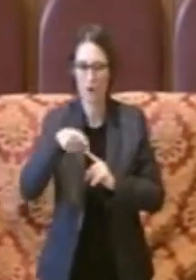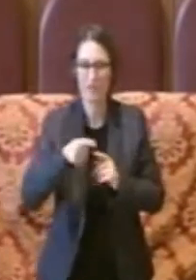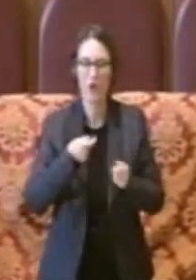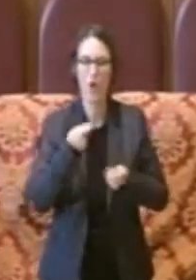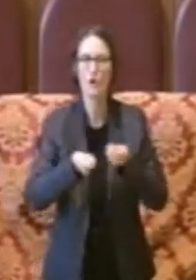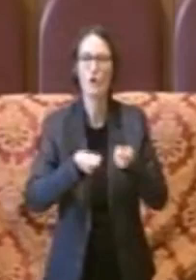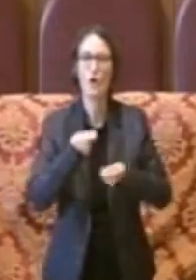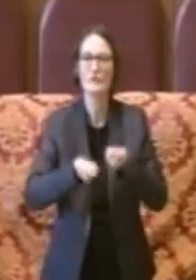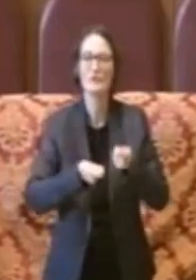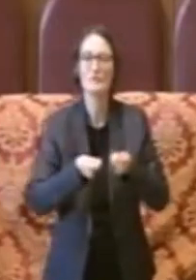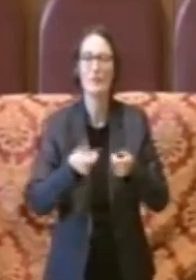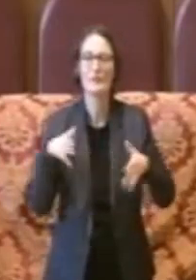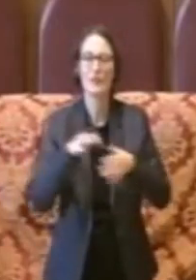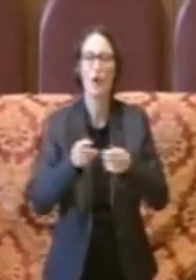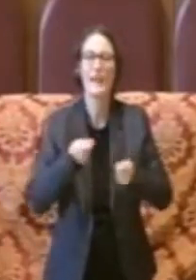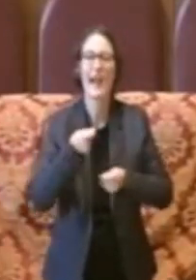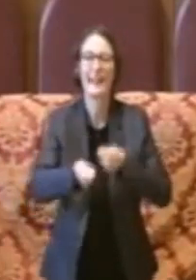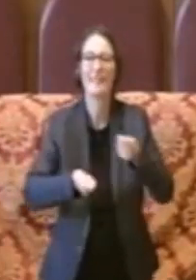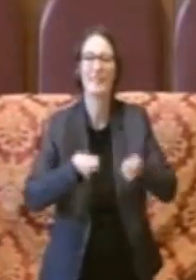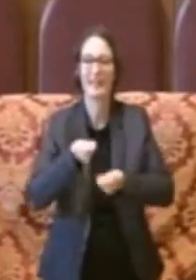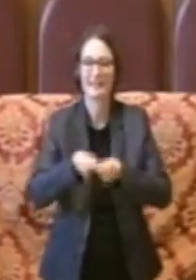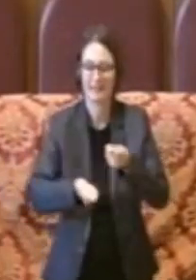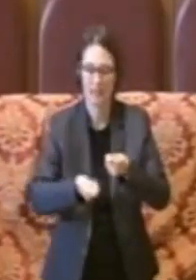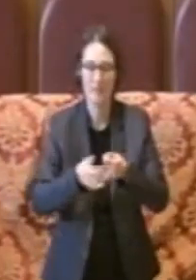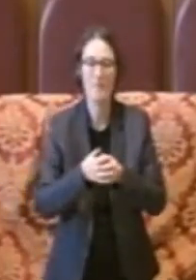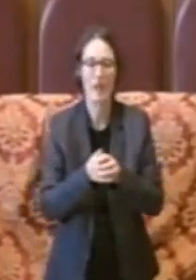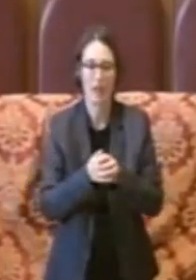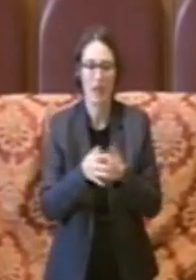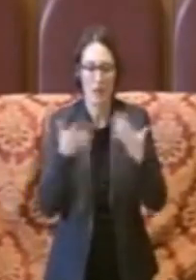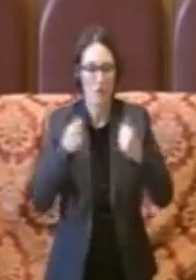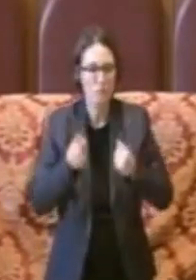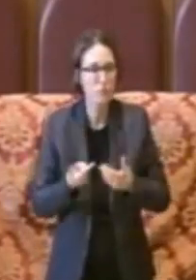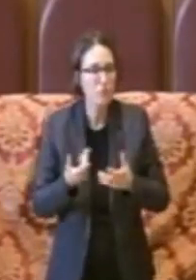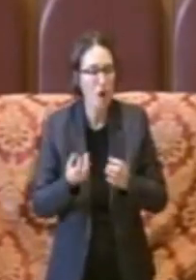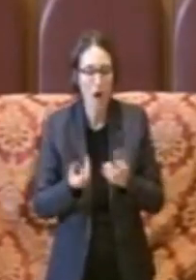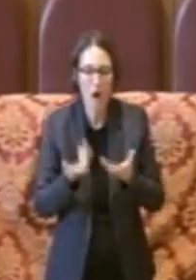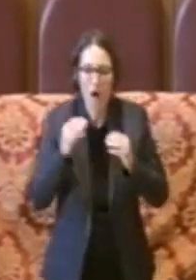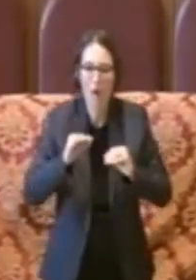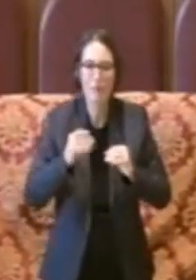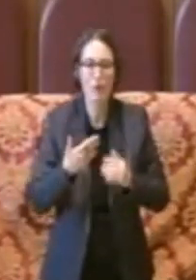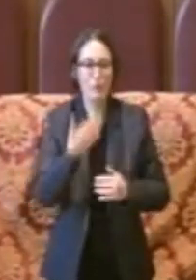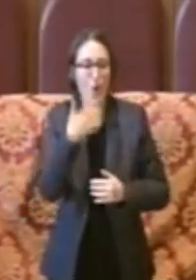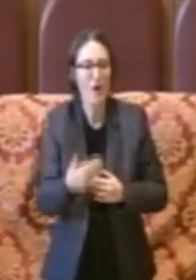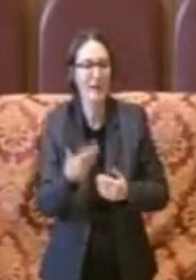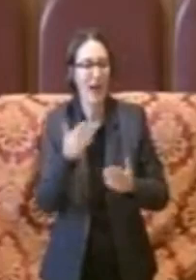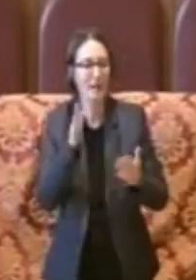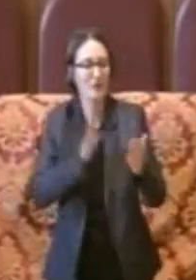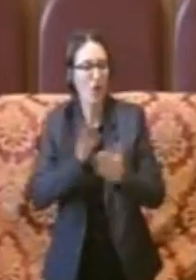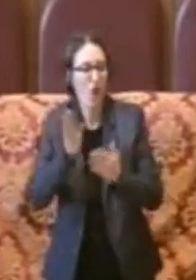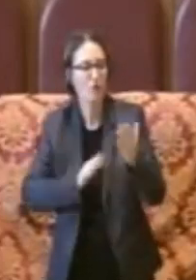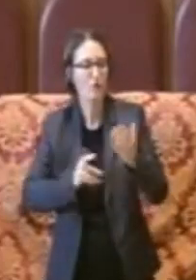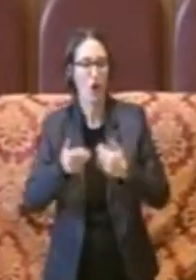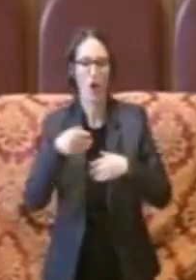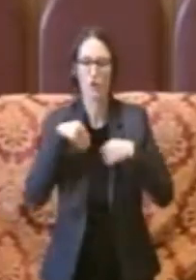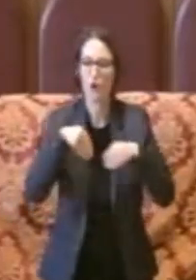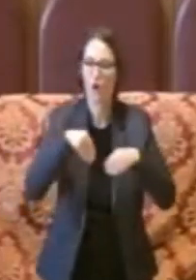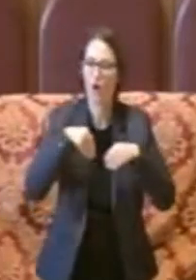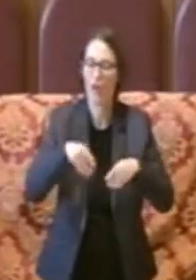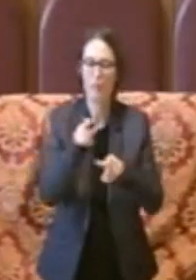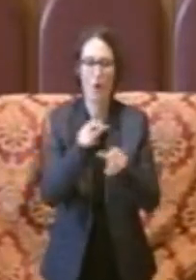essere costruiti con la collaborazione della cittadinanza quindi con la raccolta dei